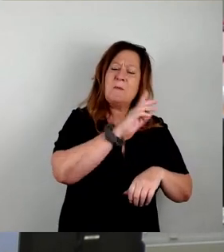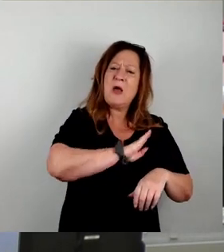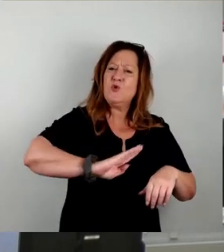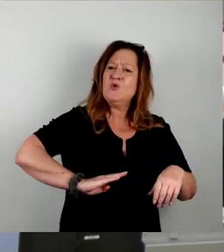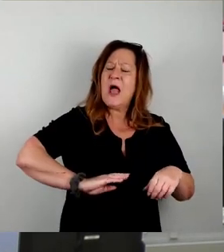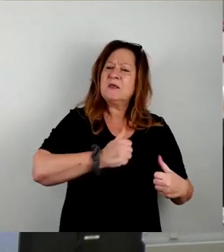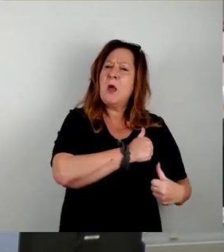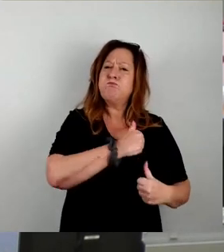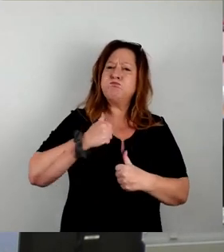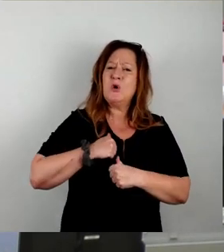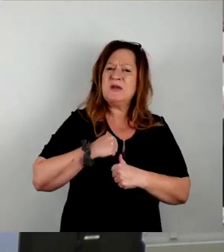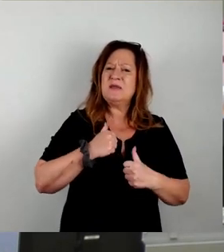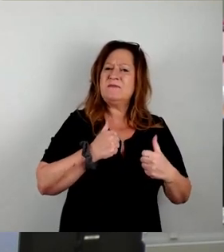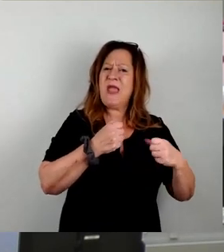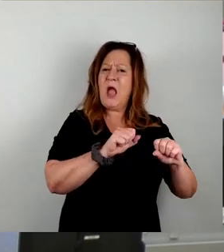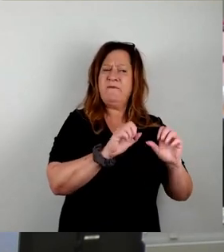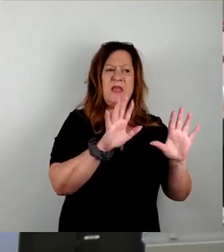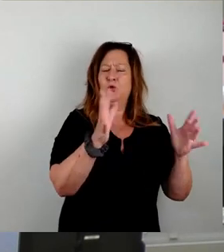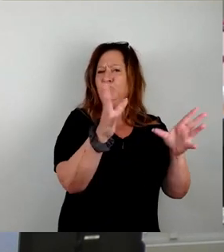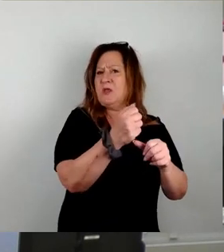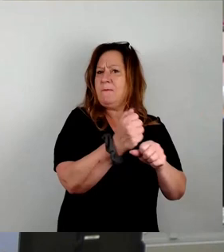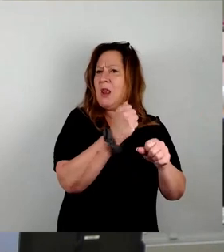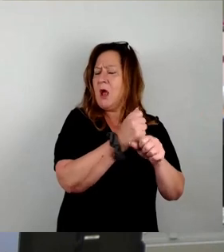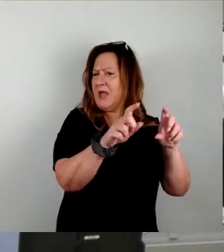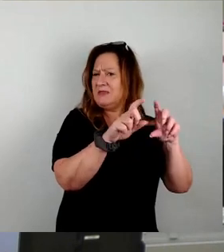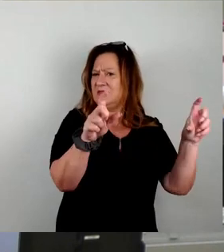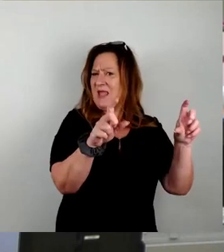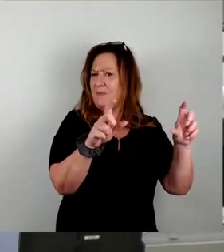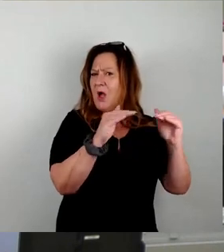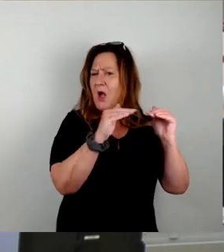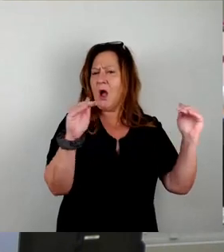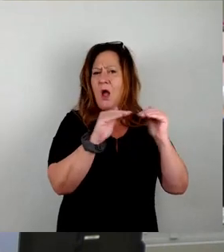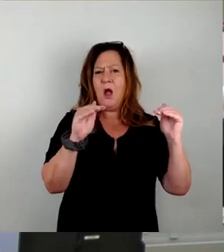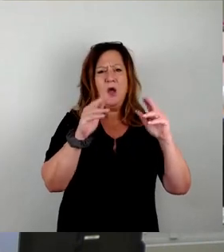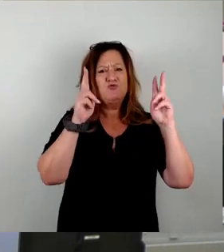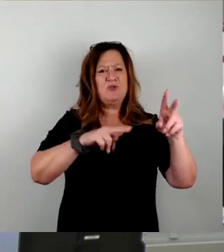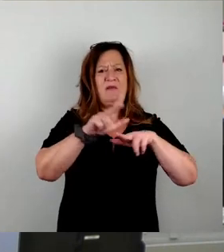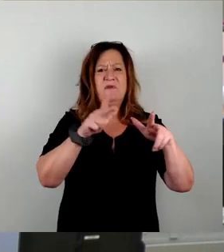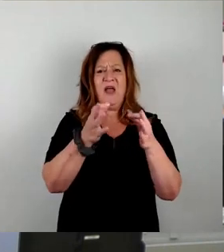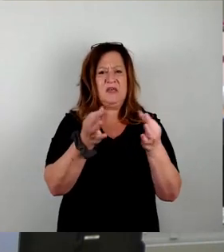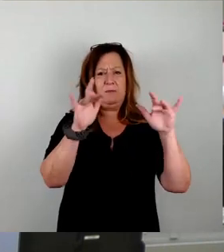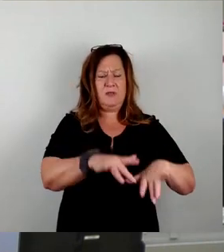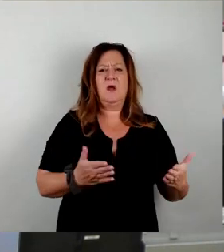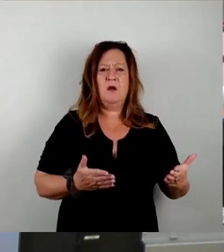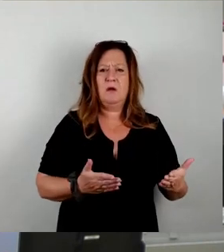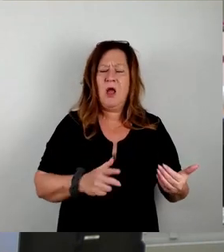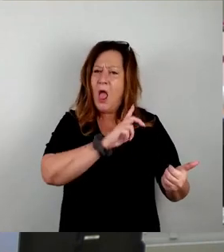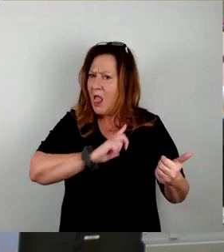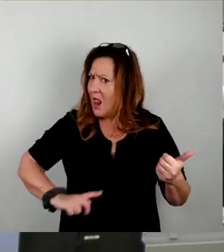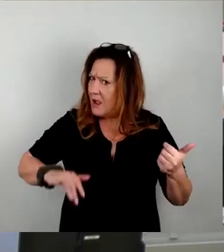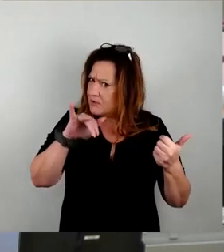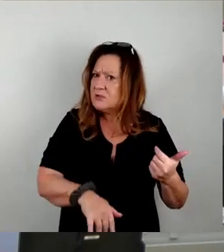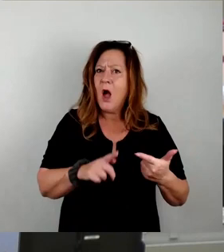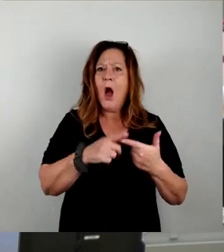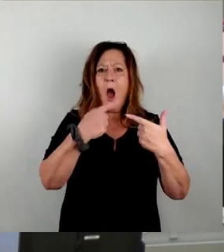zivilmilitärischen Zusammenarbeit befasst hat, auf Arbeitsebene von der Stadtverwaltung niemand da war. Anders als Leipzig, anders als viele andere Kreise.